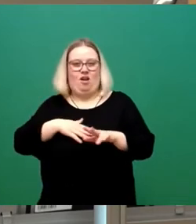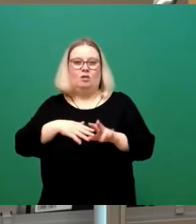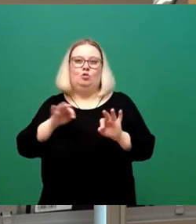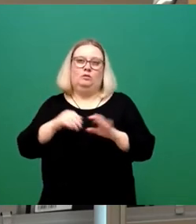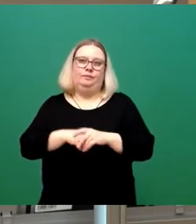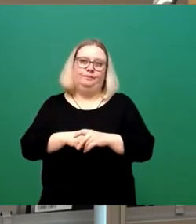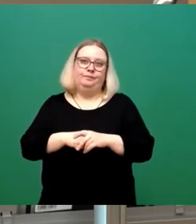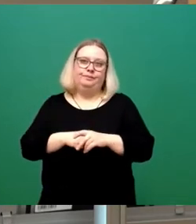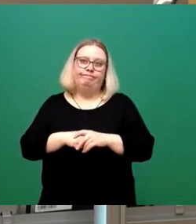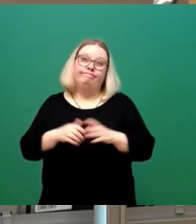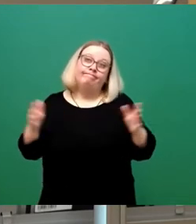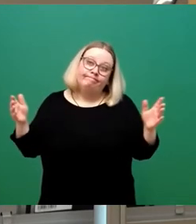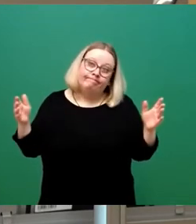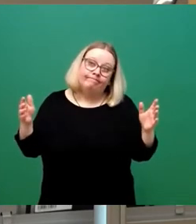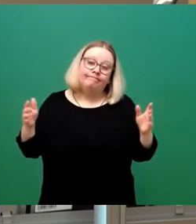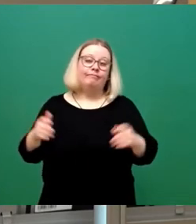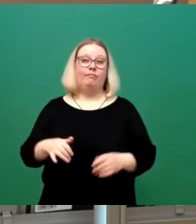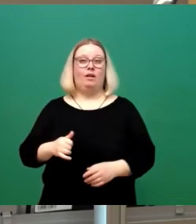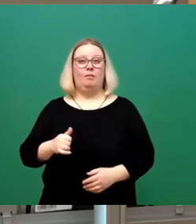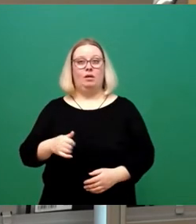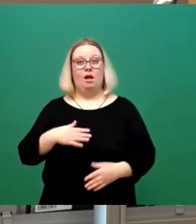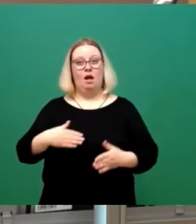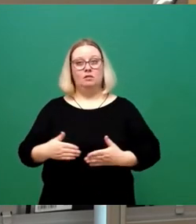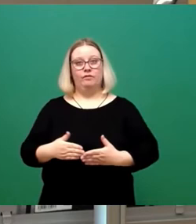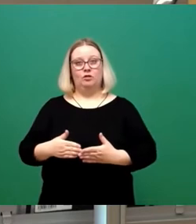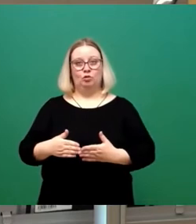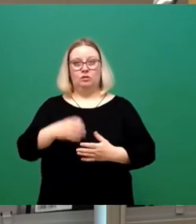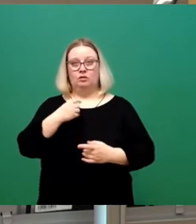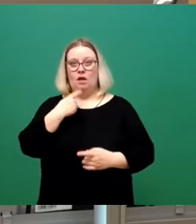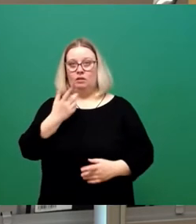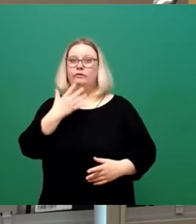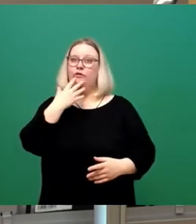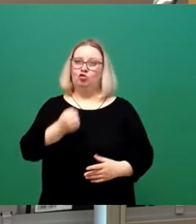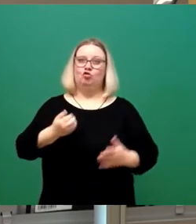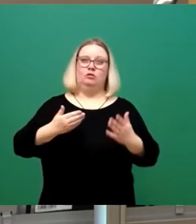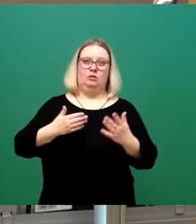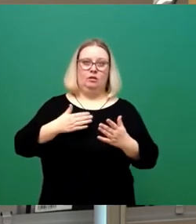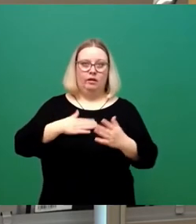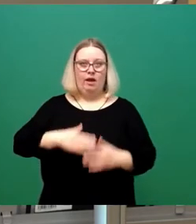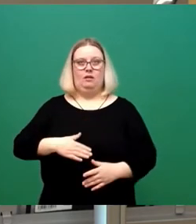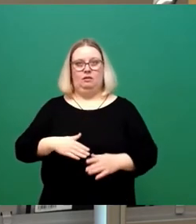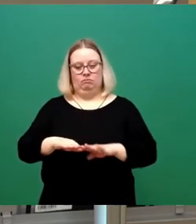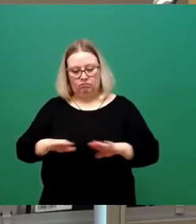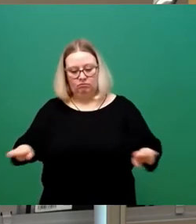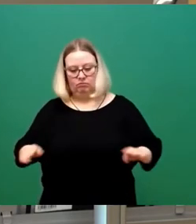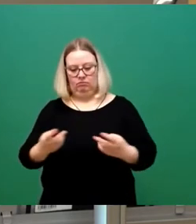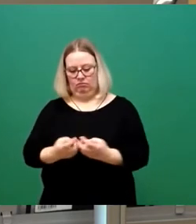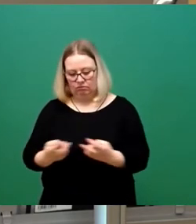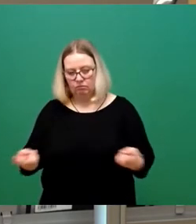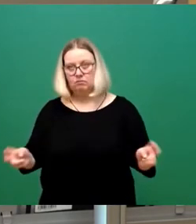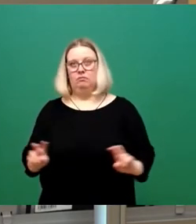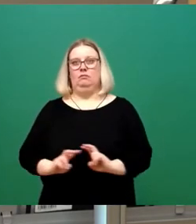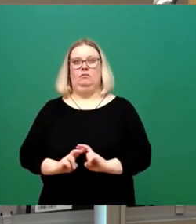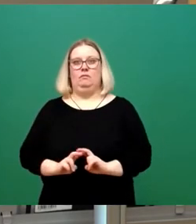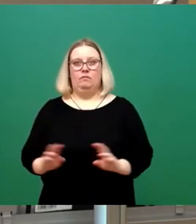Aber ja, das haben wir ja als Fraktion sehr deutlich gemacht, wir hätten uns weiterhin an den Tisch setzen müssen und gemeinsam miteinander und mit